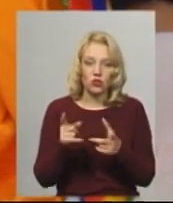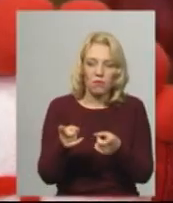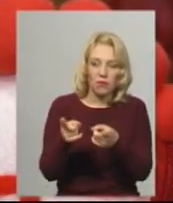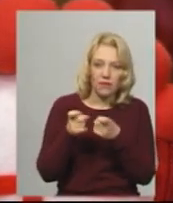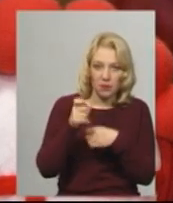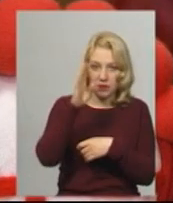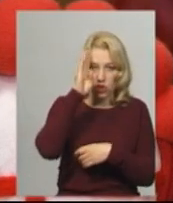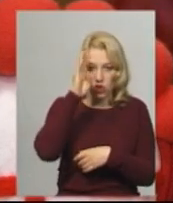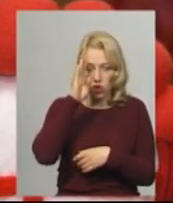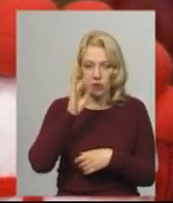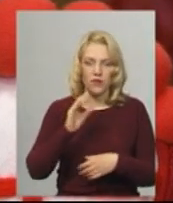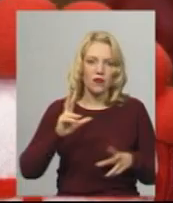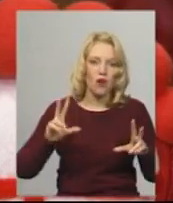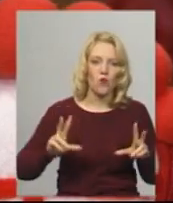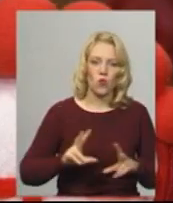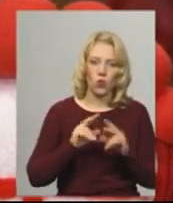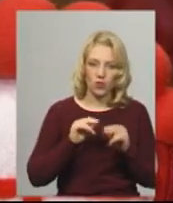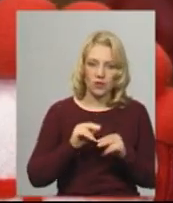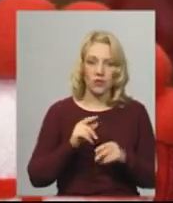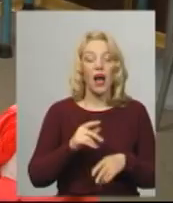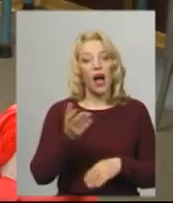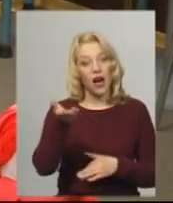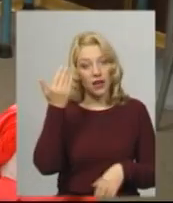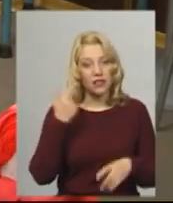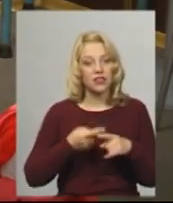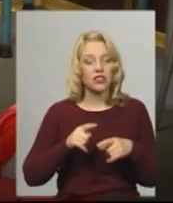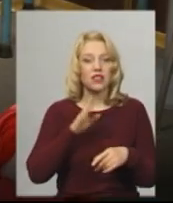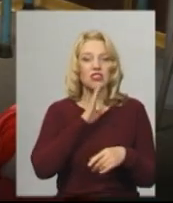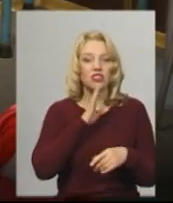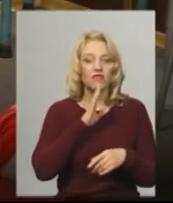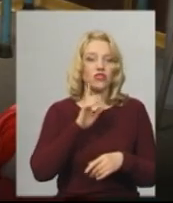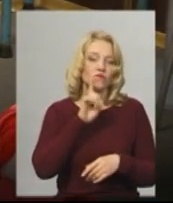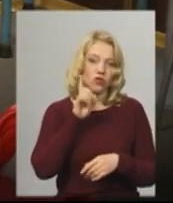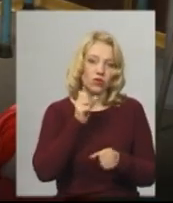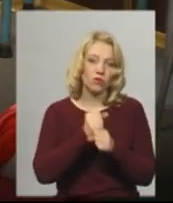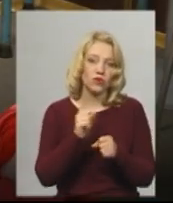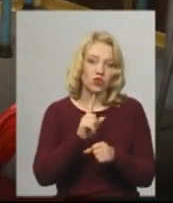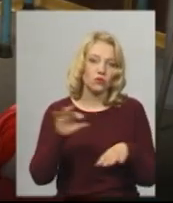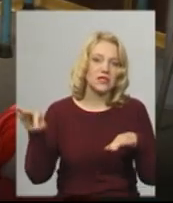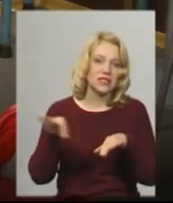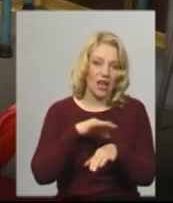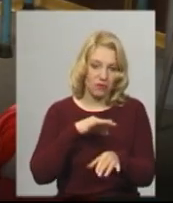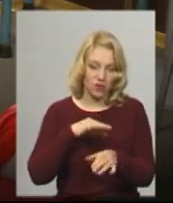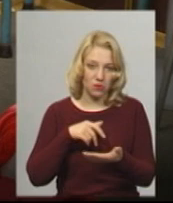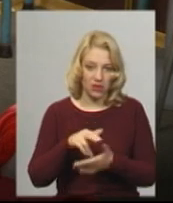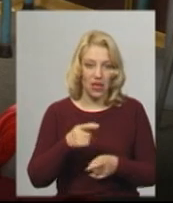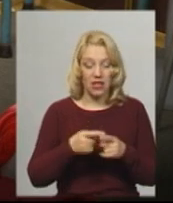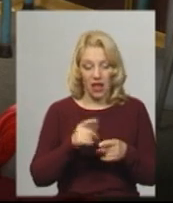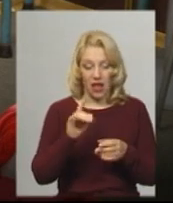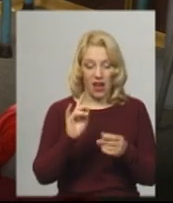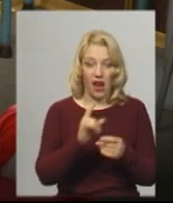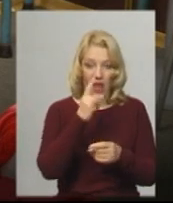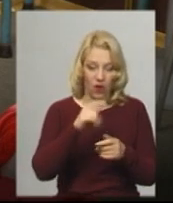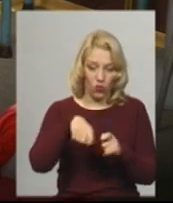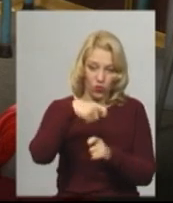багатство. Та раніше її робила дівчина, коли хотіла вийти заміж. Вона виготовляла цю лялечку і ставила на вікні. Тобто кожна